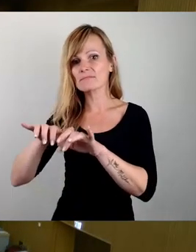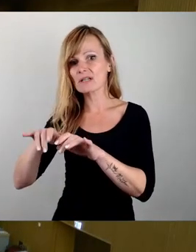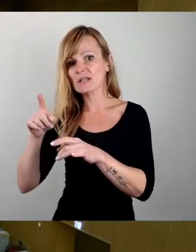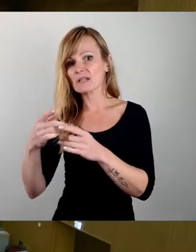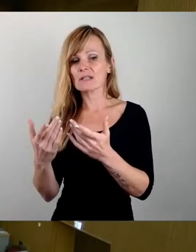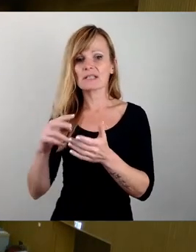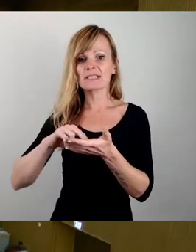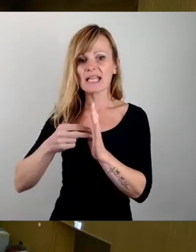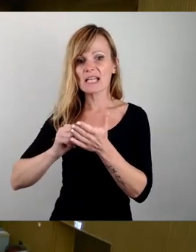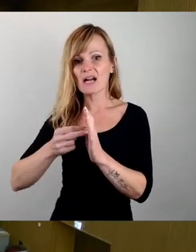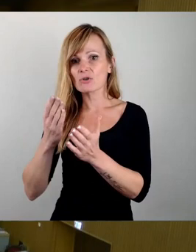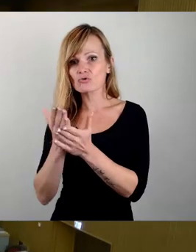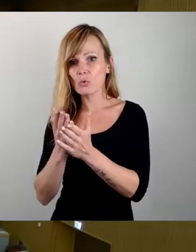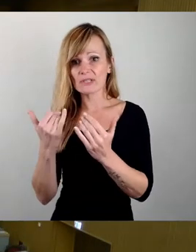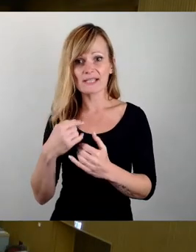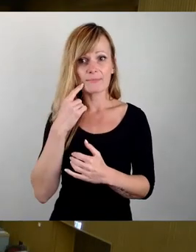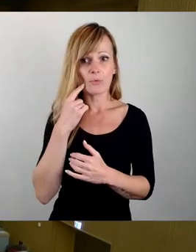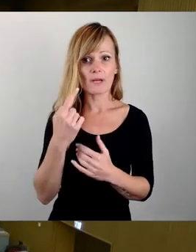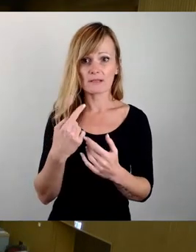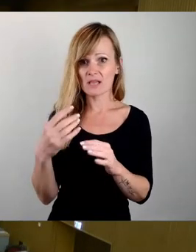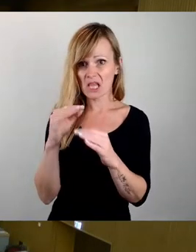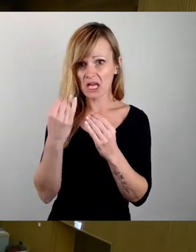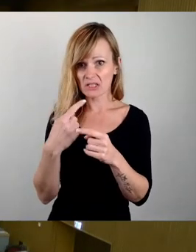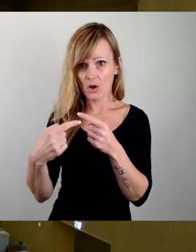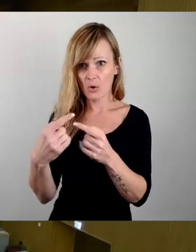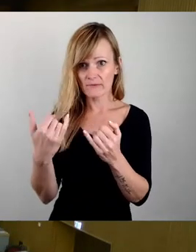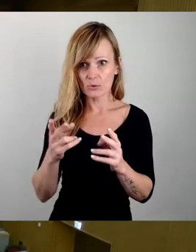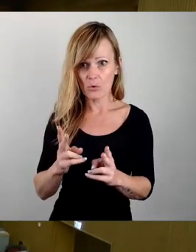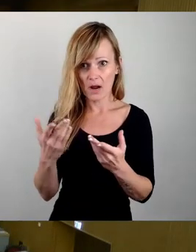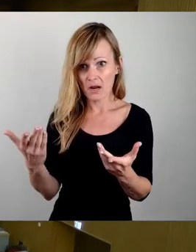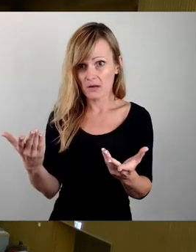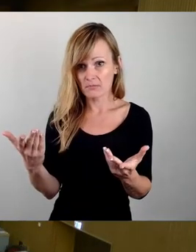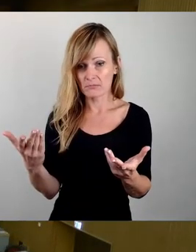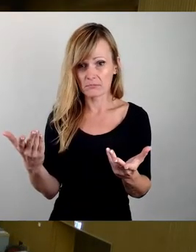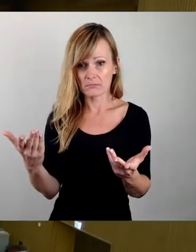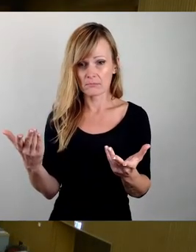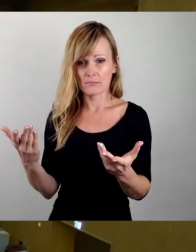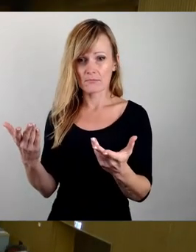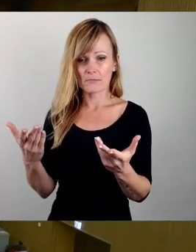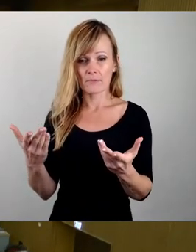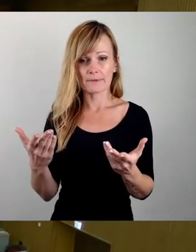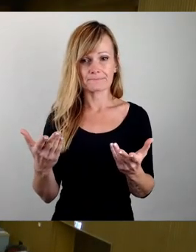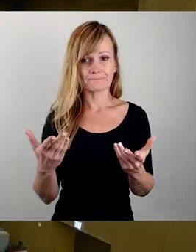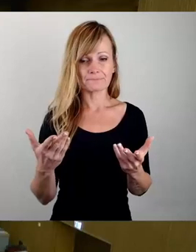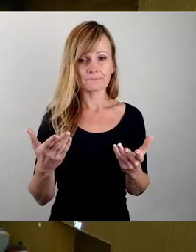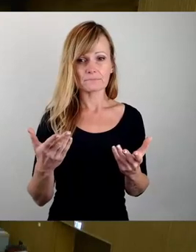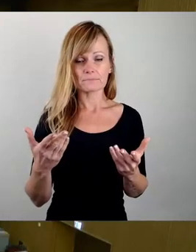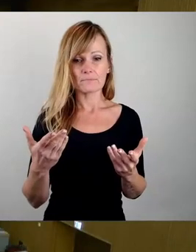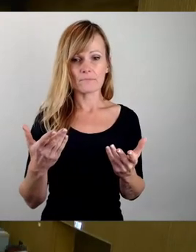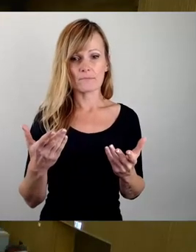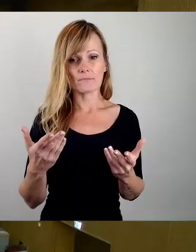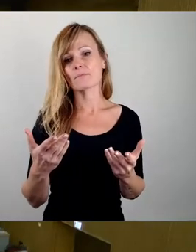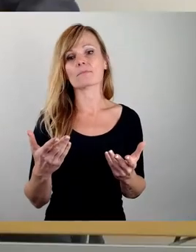Techniker zur Zeit kamen, die Nachricht, das würde wieder normal laufen. Nicht in der App, bitte